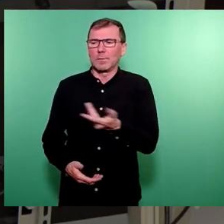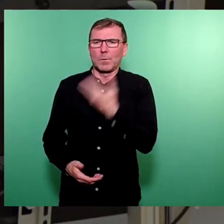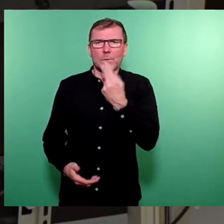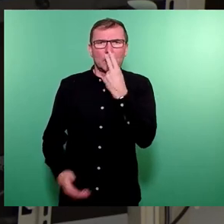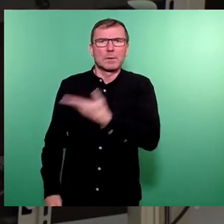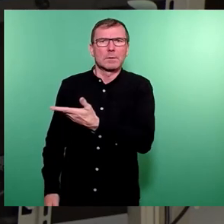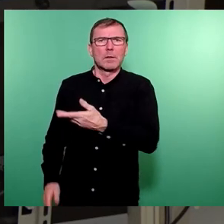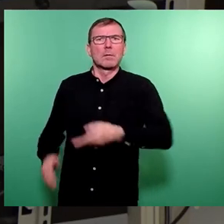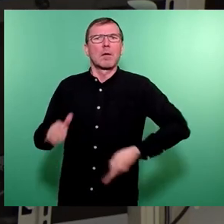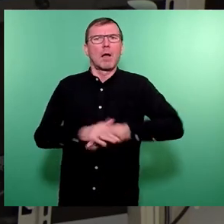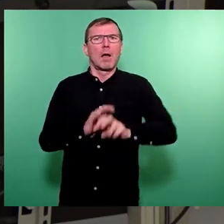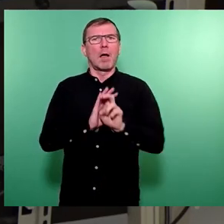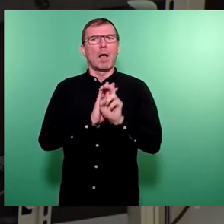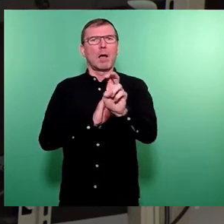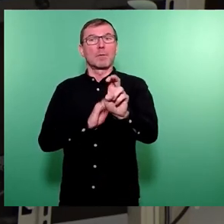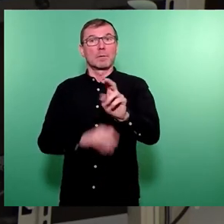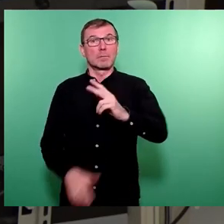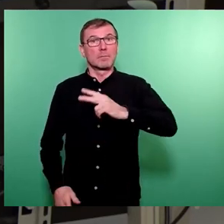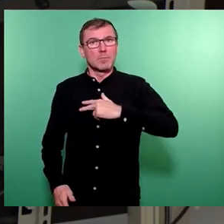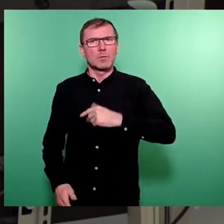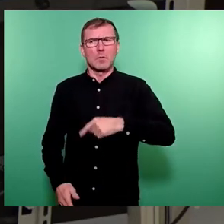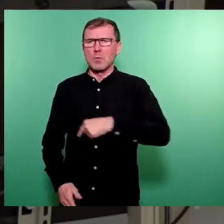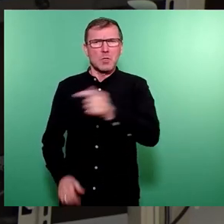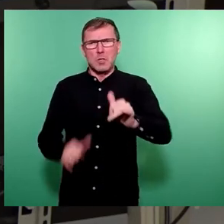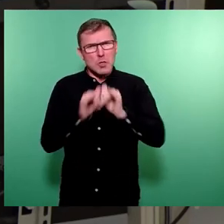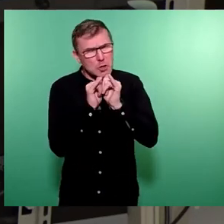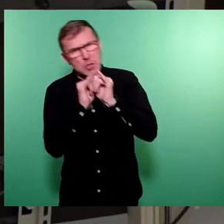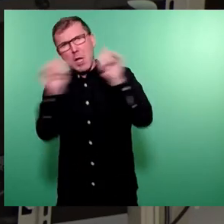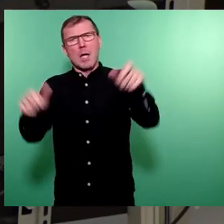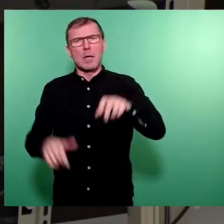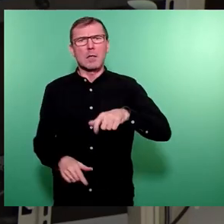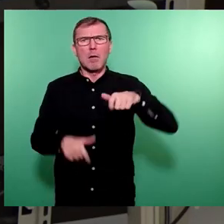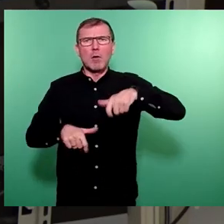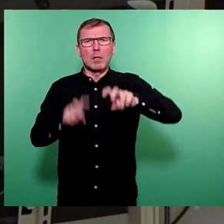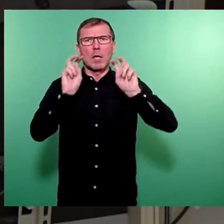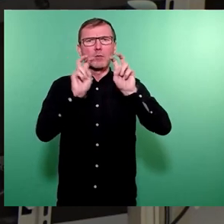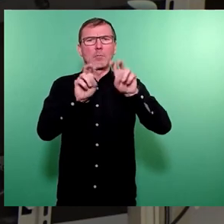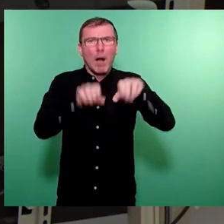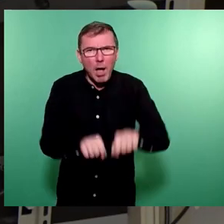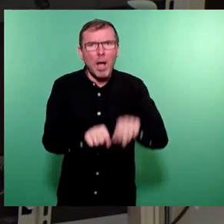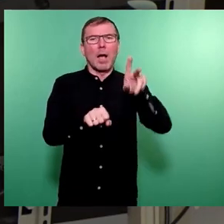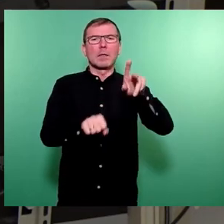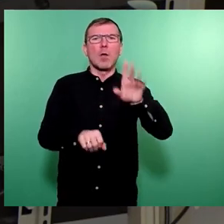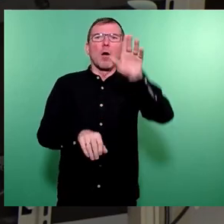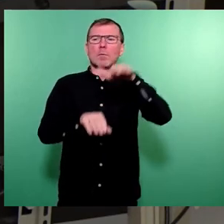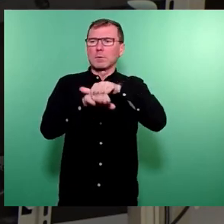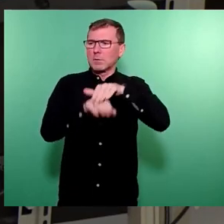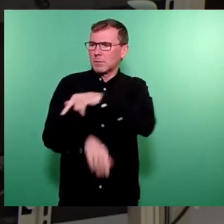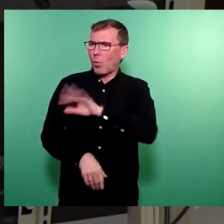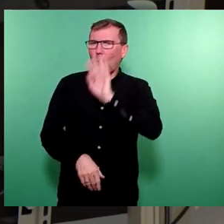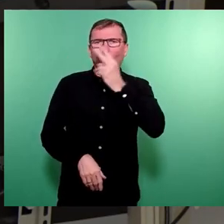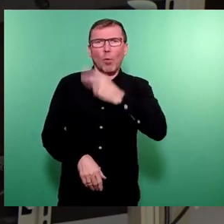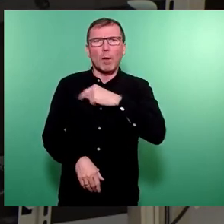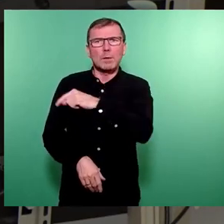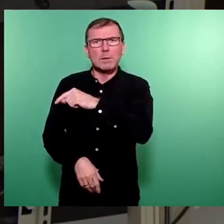fuhr an und wirklich ein empörter Aufschrei in der Straßenbahn. Er hielt an und sagt, ach, den habe ich gar nicht gesehen.